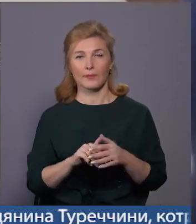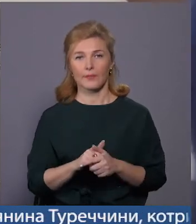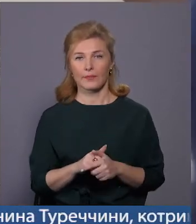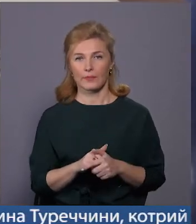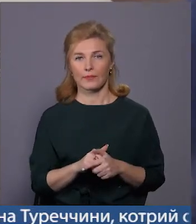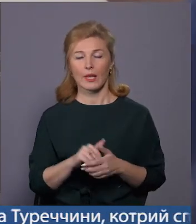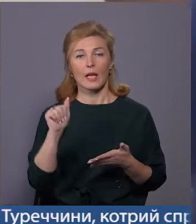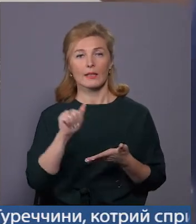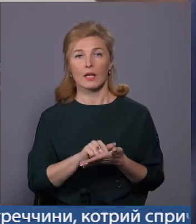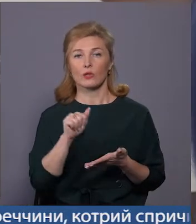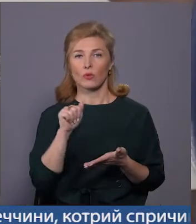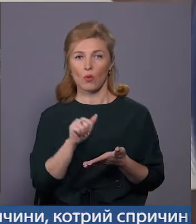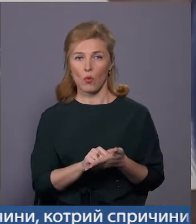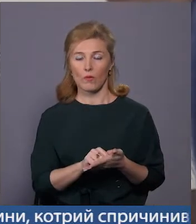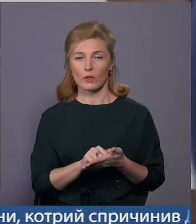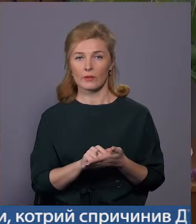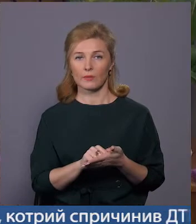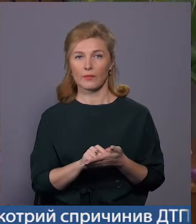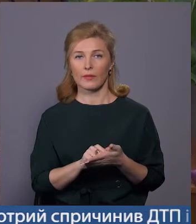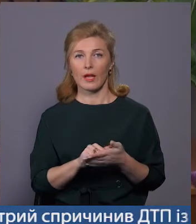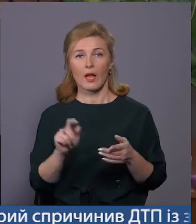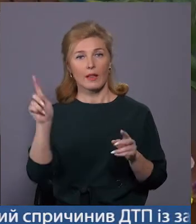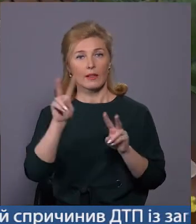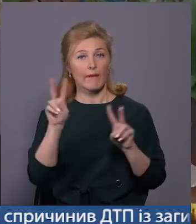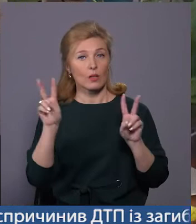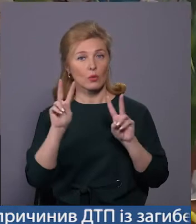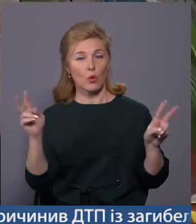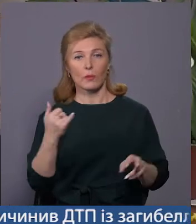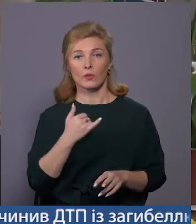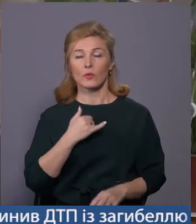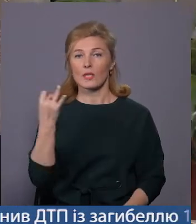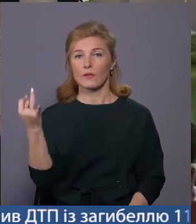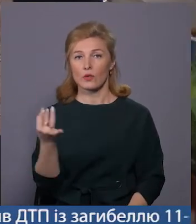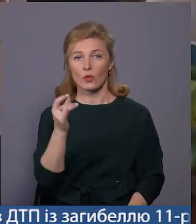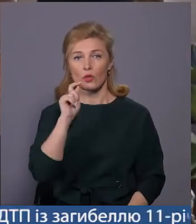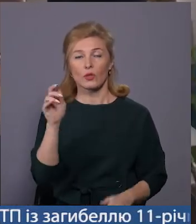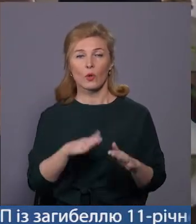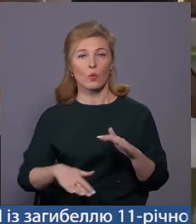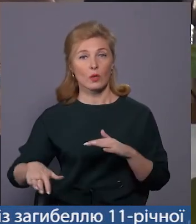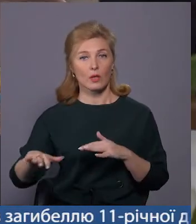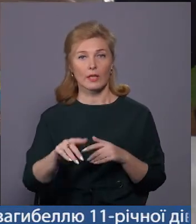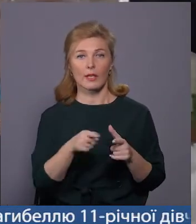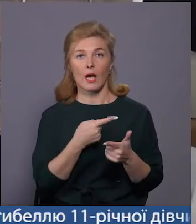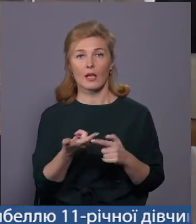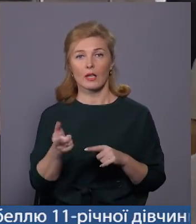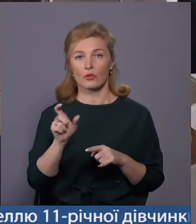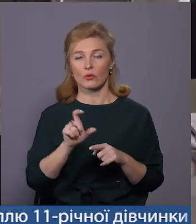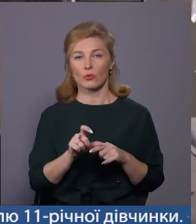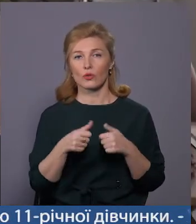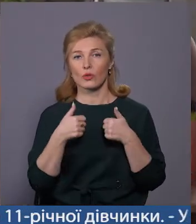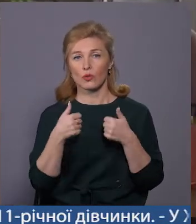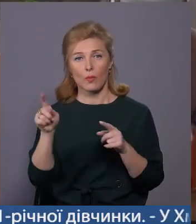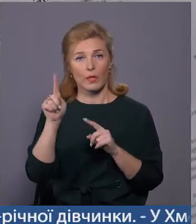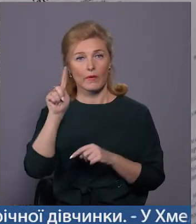Надруковано. Знову ж таки, невідомих у нас в історичній Україні, але дуже добре